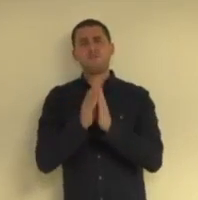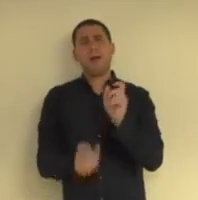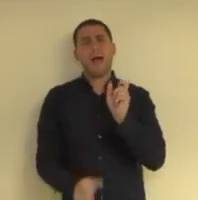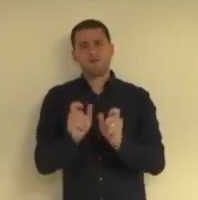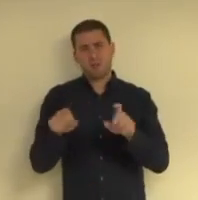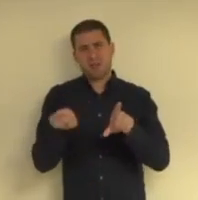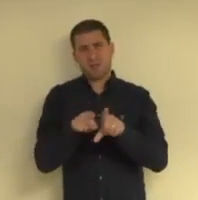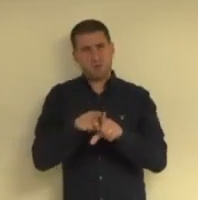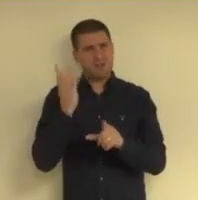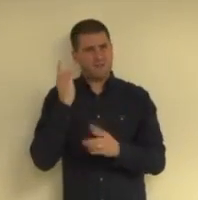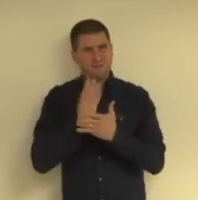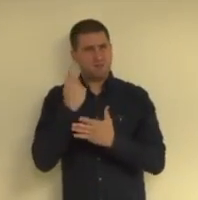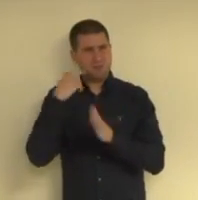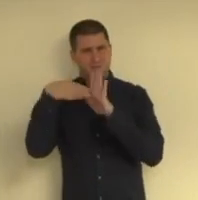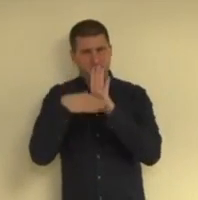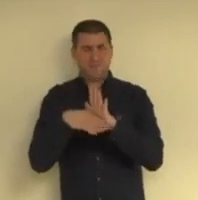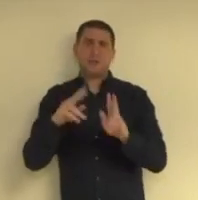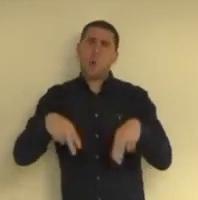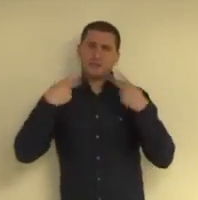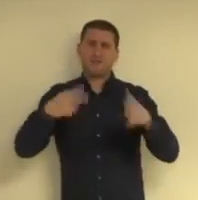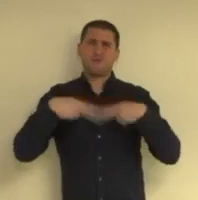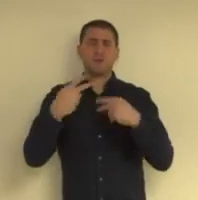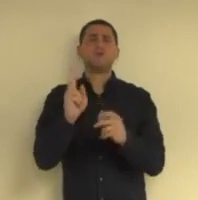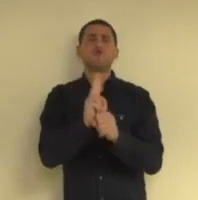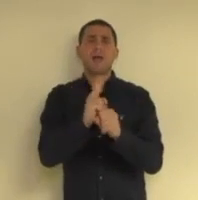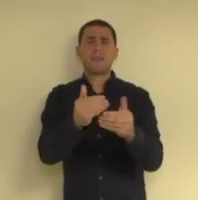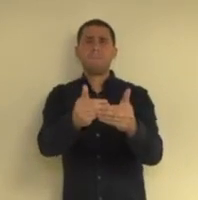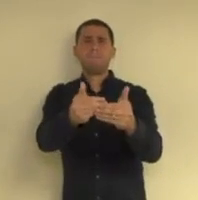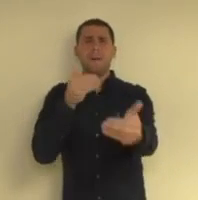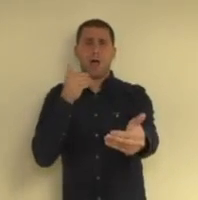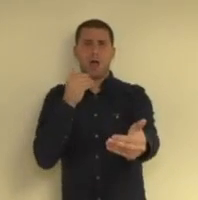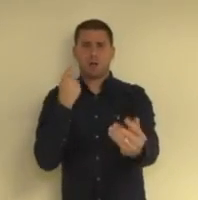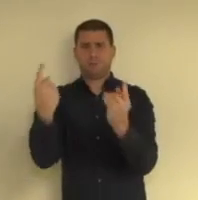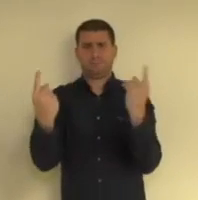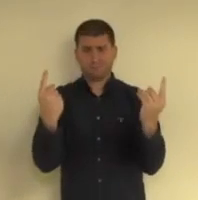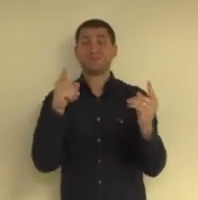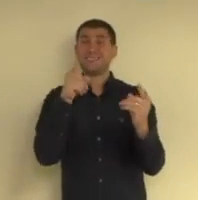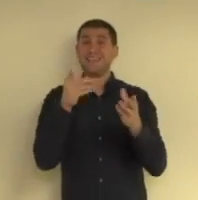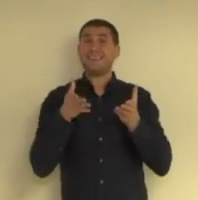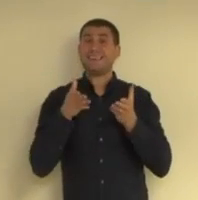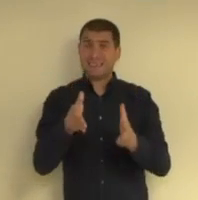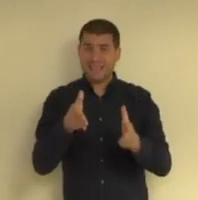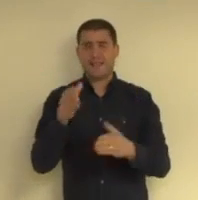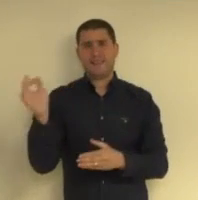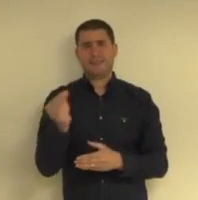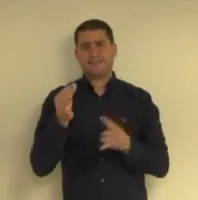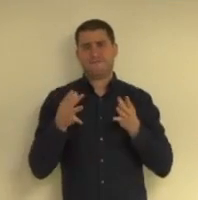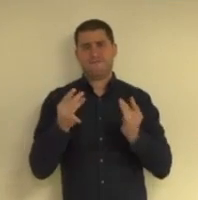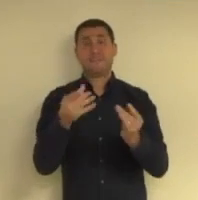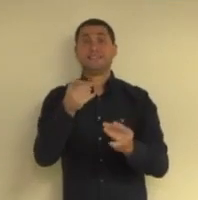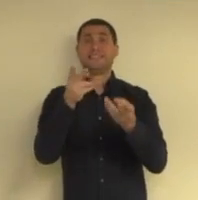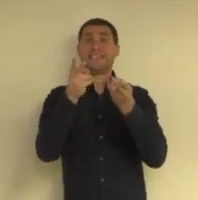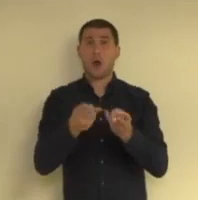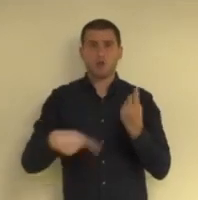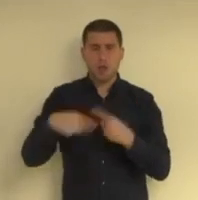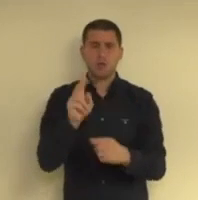מהאנשים כמו ששמעתם פה וכמו שתשמעו עוד הרבה לשמור על מרחק אחד מהשני זו הדרך שבה הנגיף עובר וזו